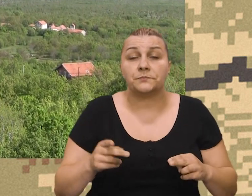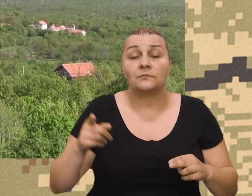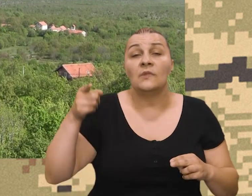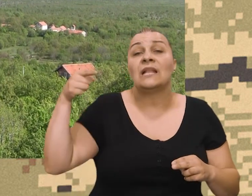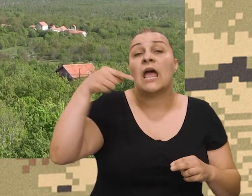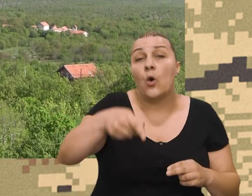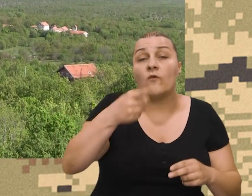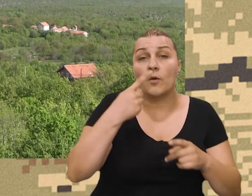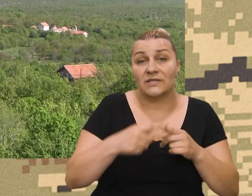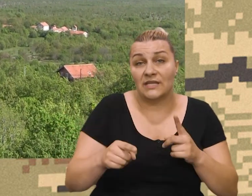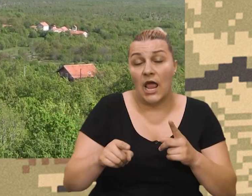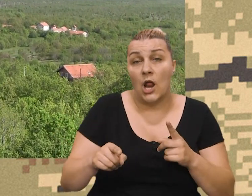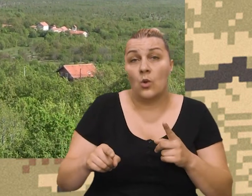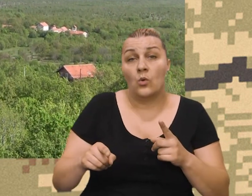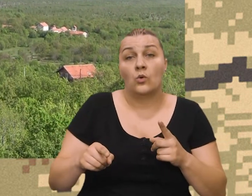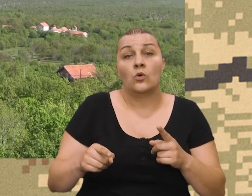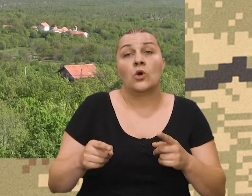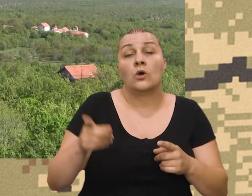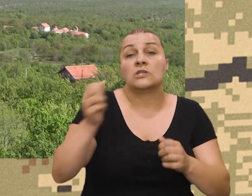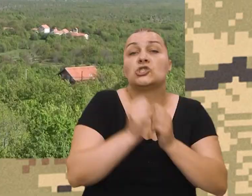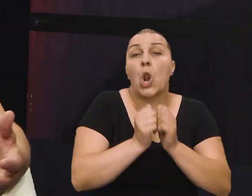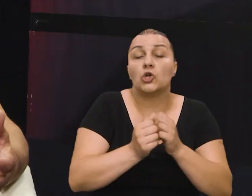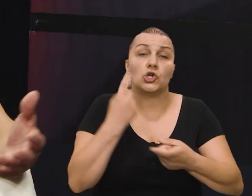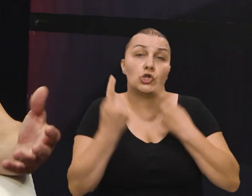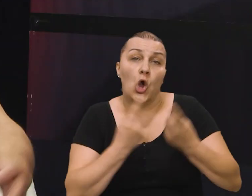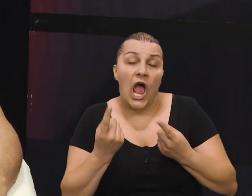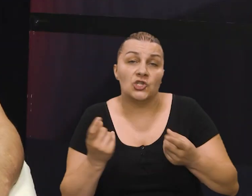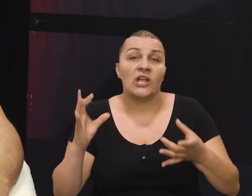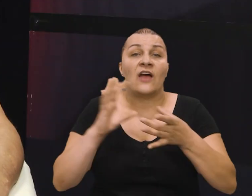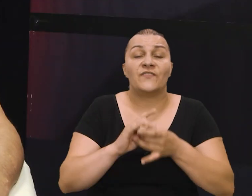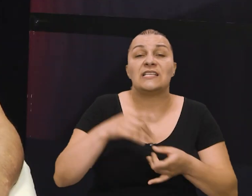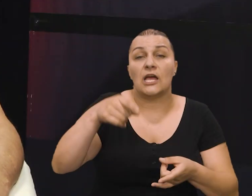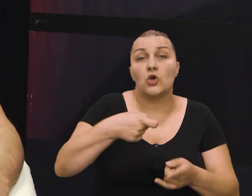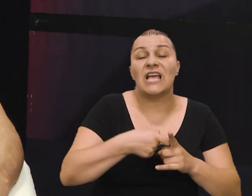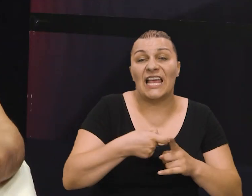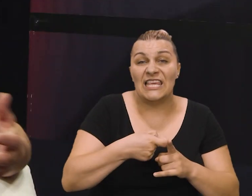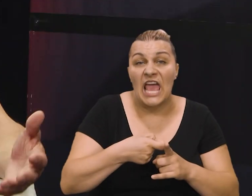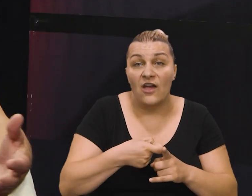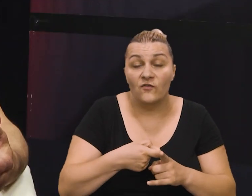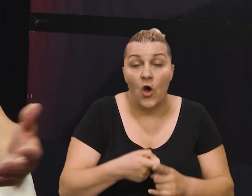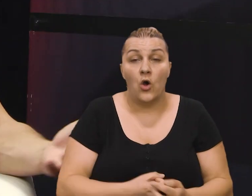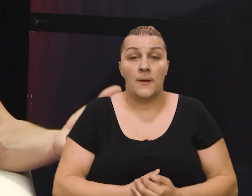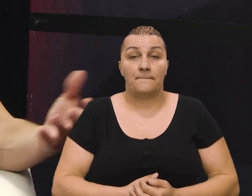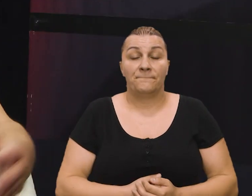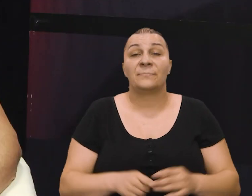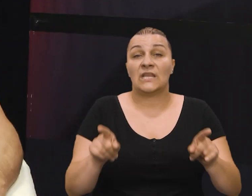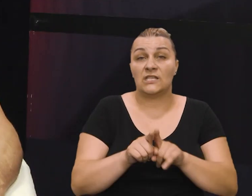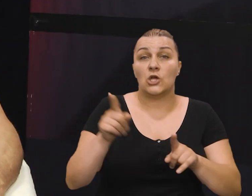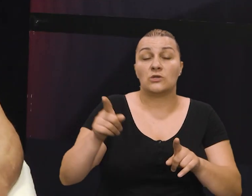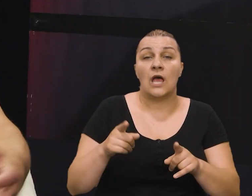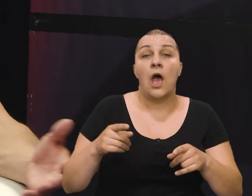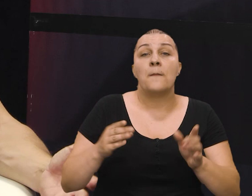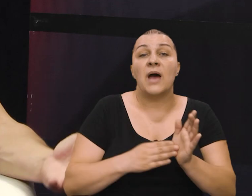je u tom dijelu uzet i kontekst zločine događanja, vezano i za samo Kijevo, a isto tako i